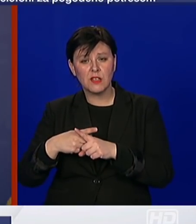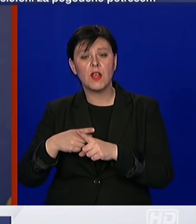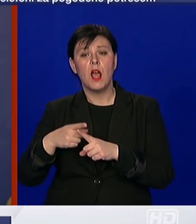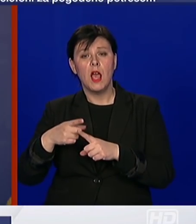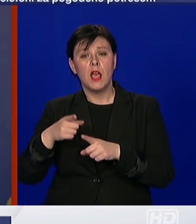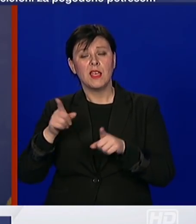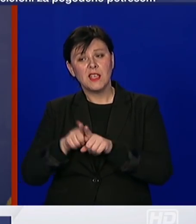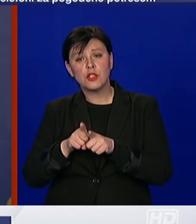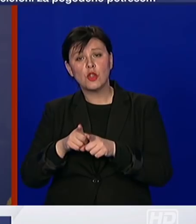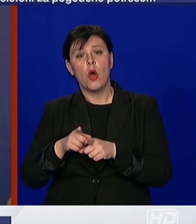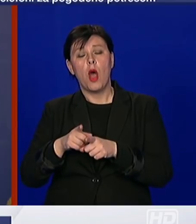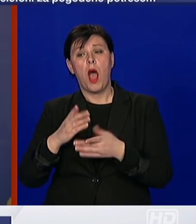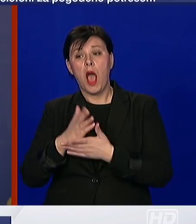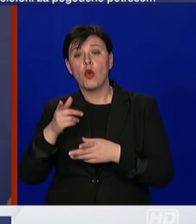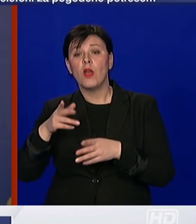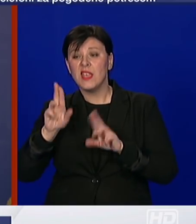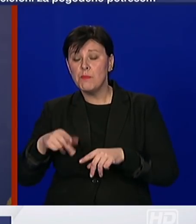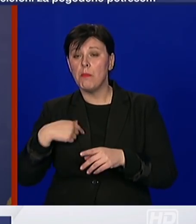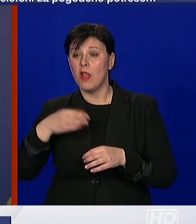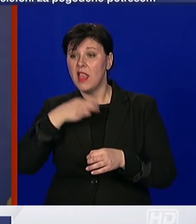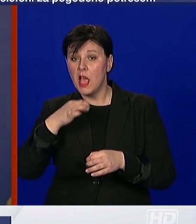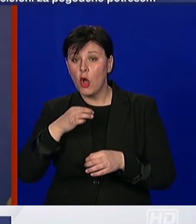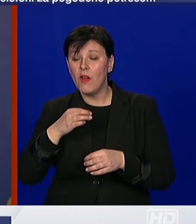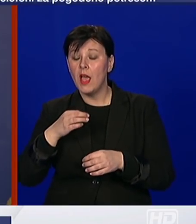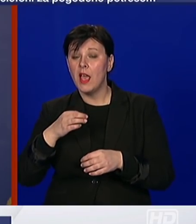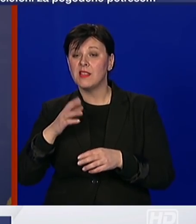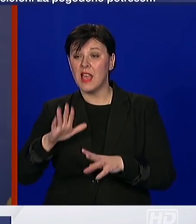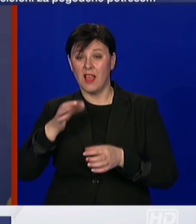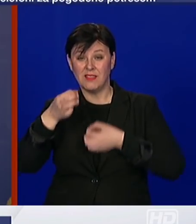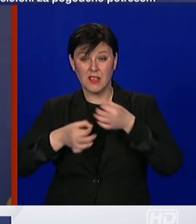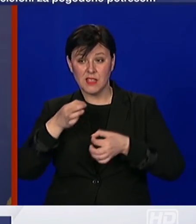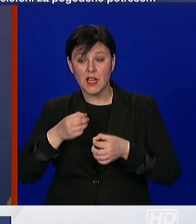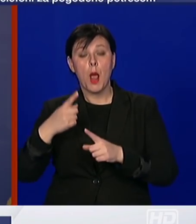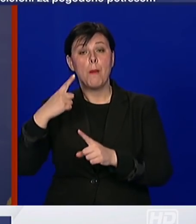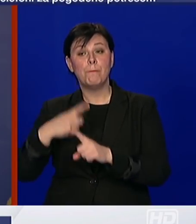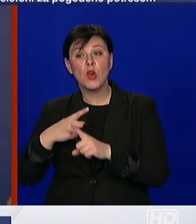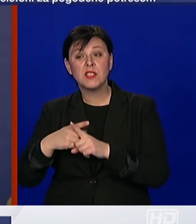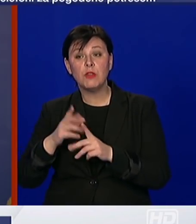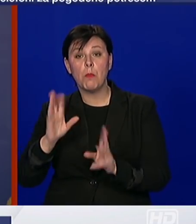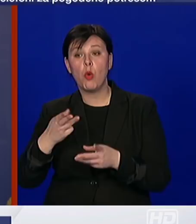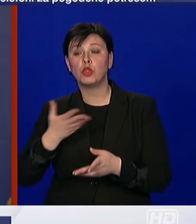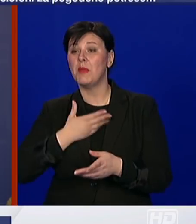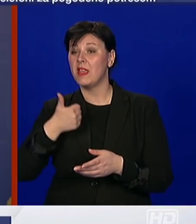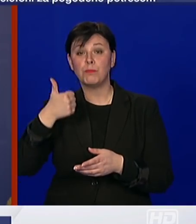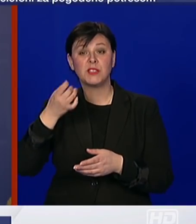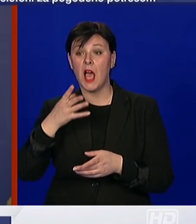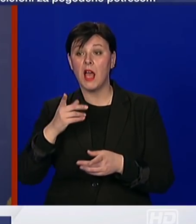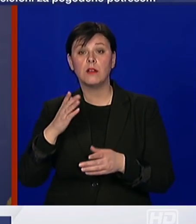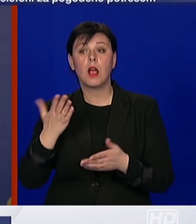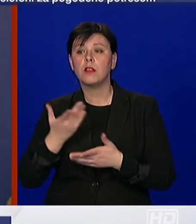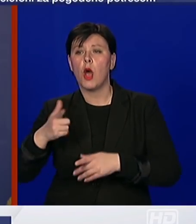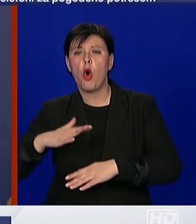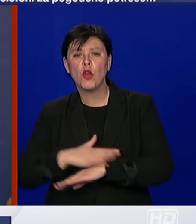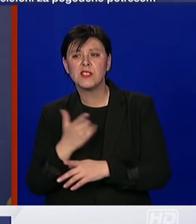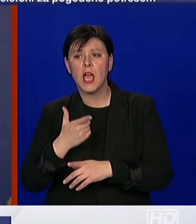To smo više puta objasnili. Pozitivan nalaz može biti na dan pojave simptoma. Eventualno ima nekakvih